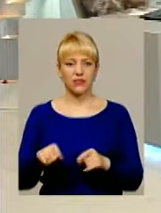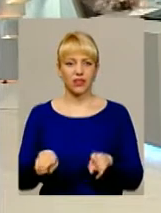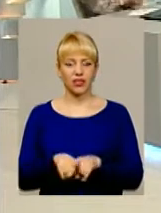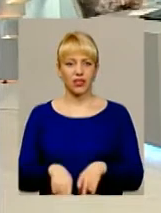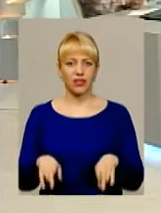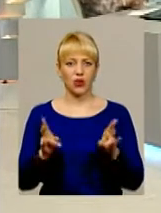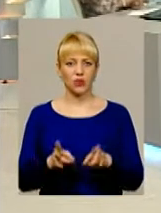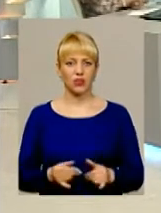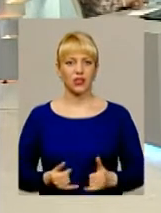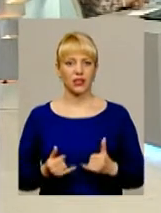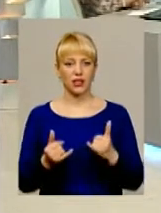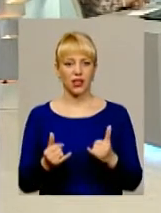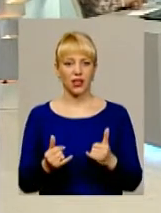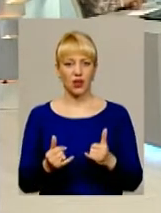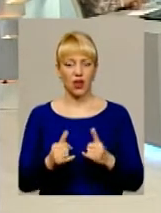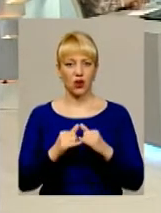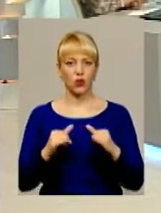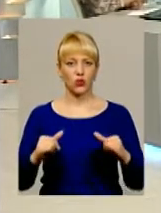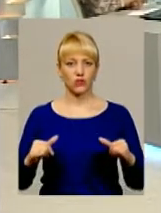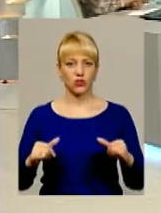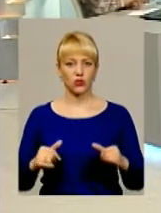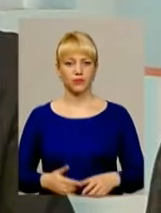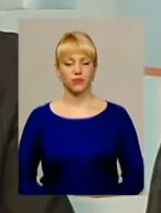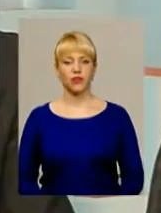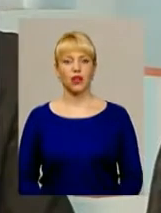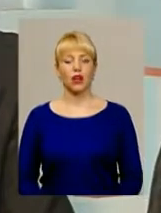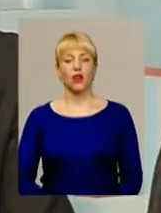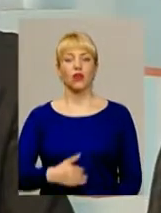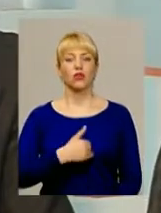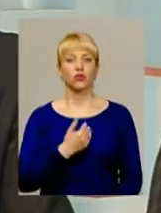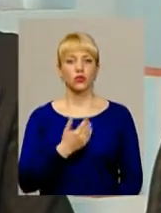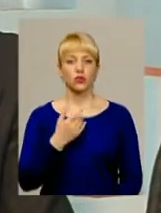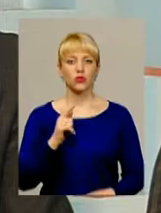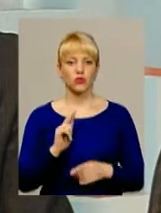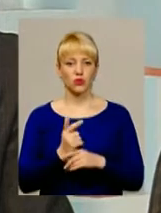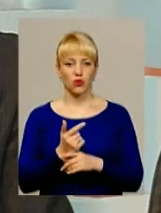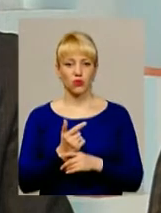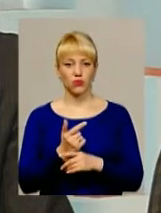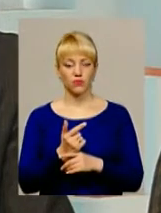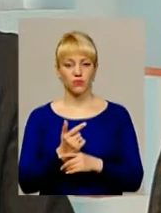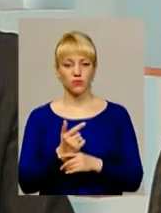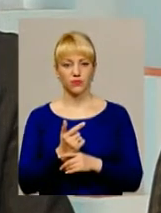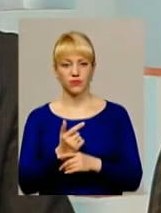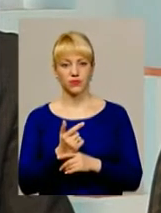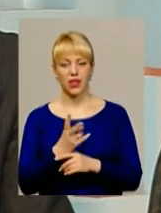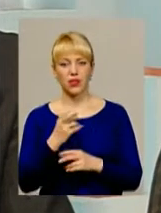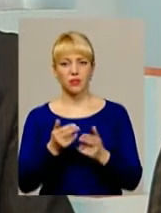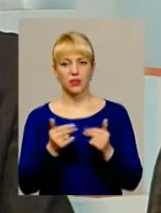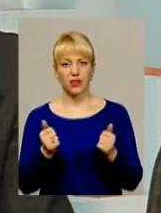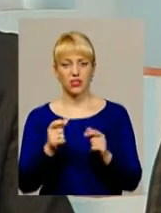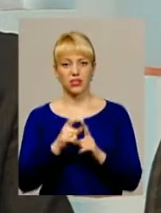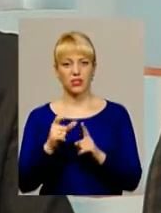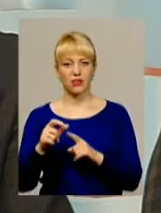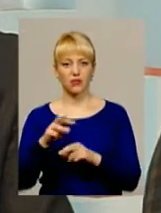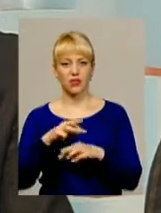необхідних для розвитку? Хочу, знову ж таки, на підтвердження слів